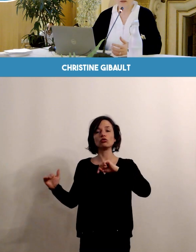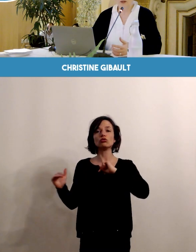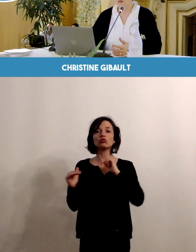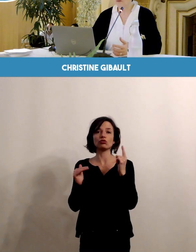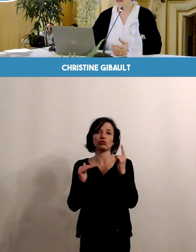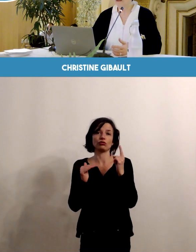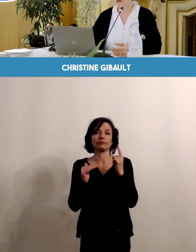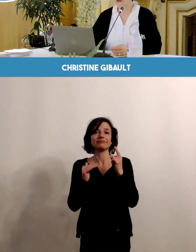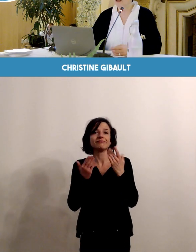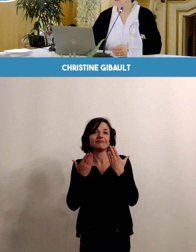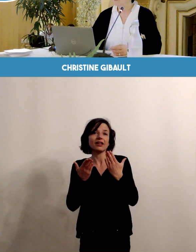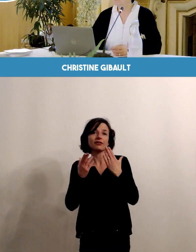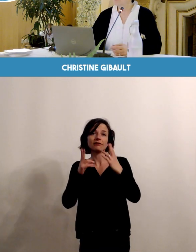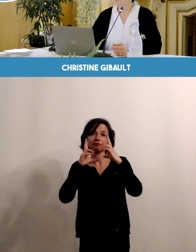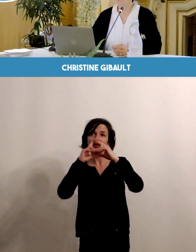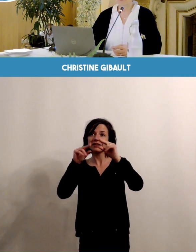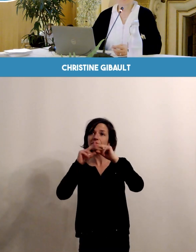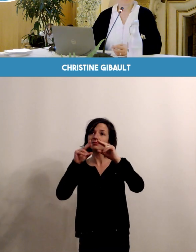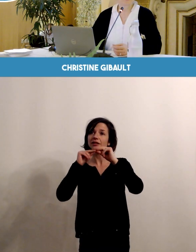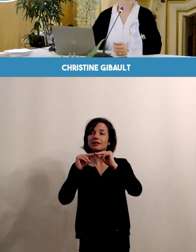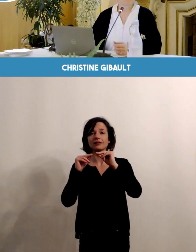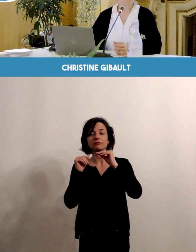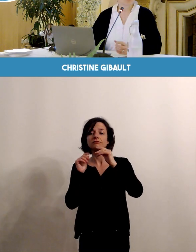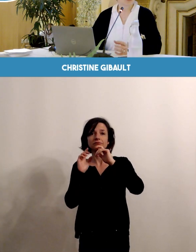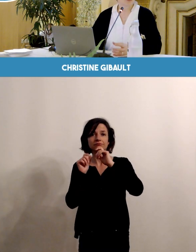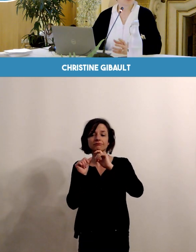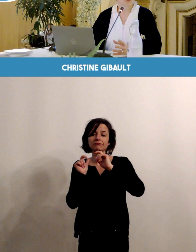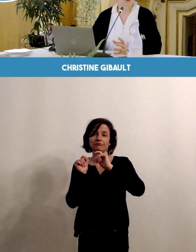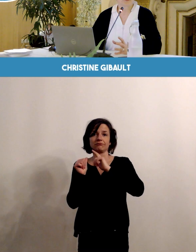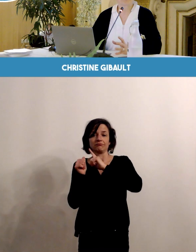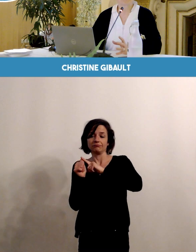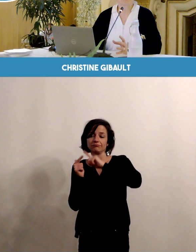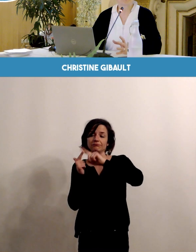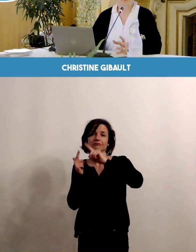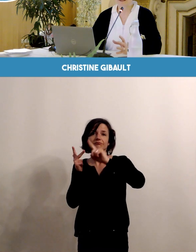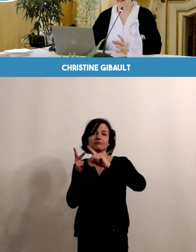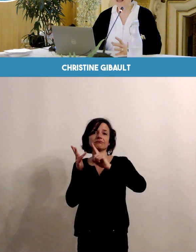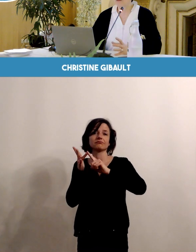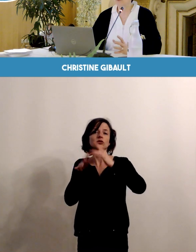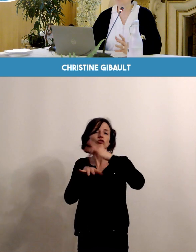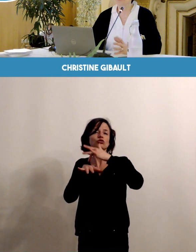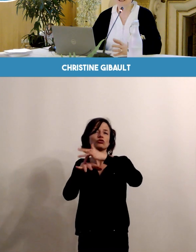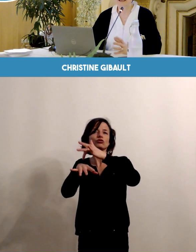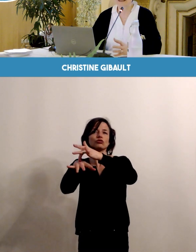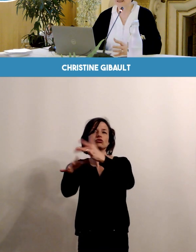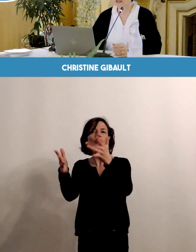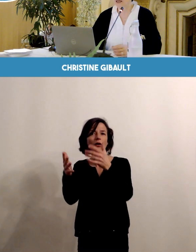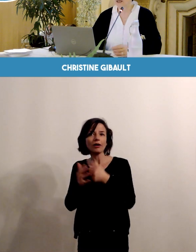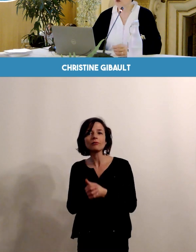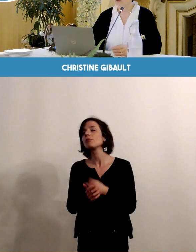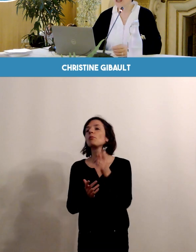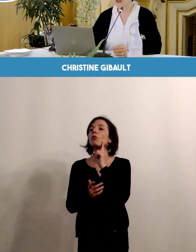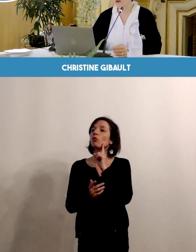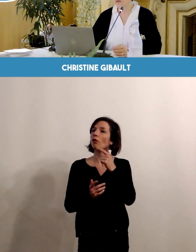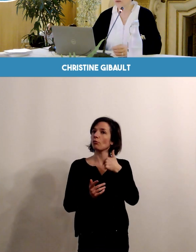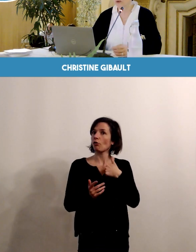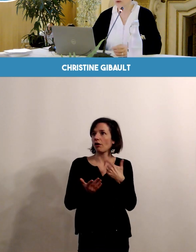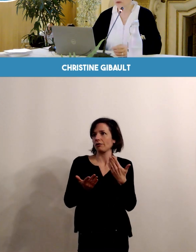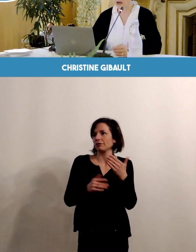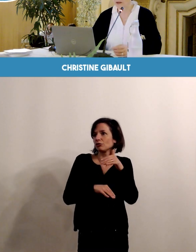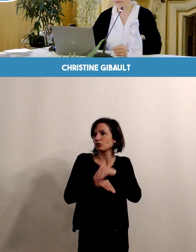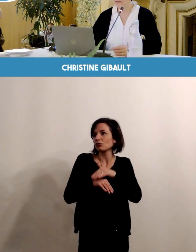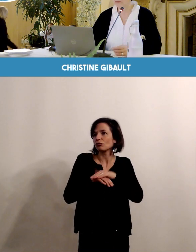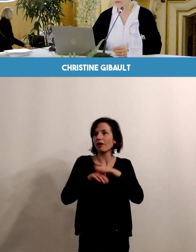balayer ensemble maintenant, puisque c'est surtout sur ces éléments que j'ai axé la communication